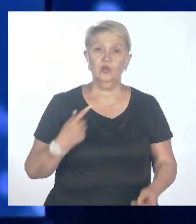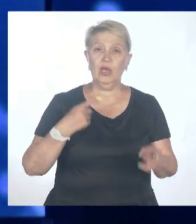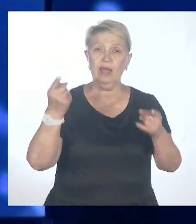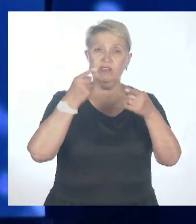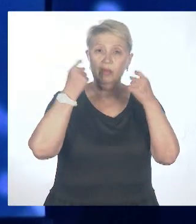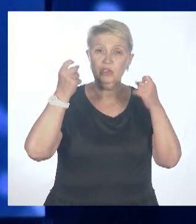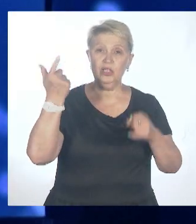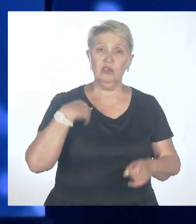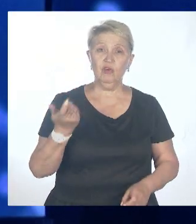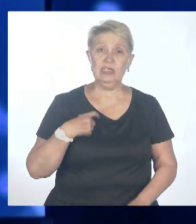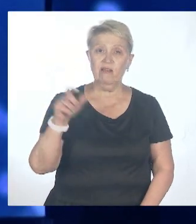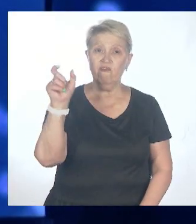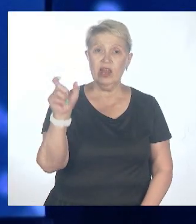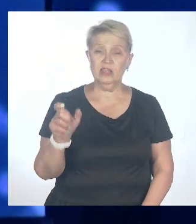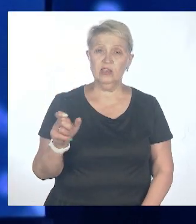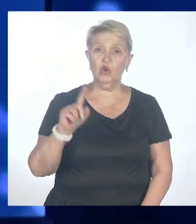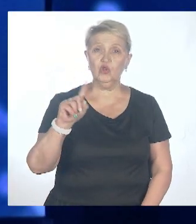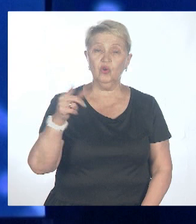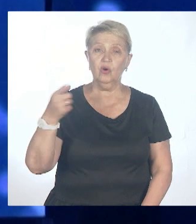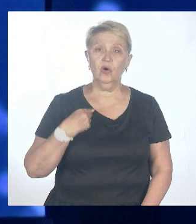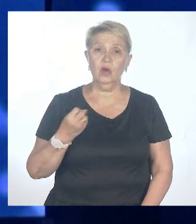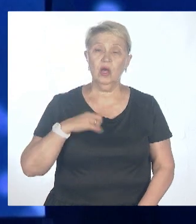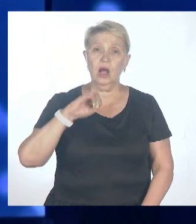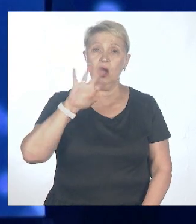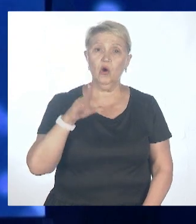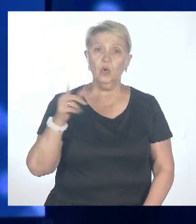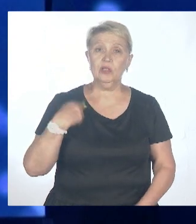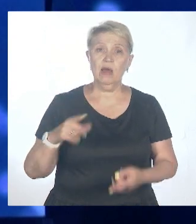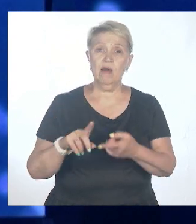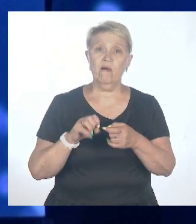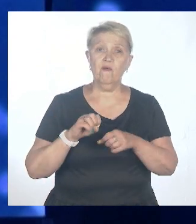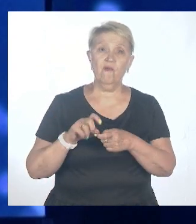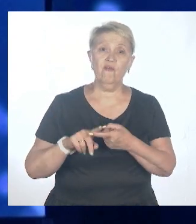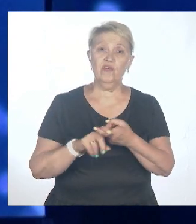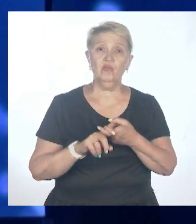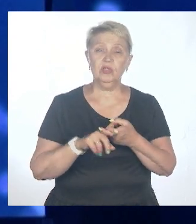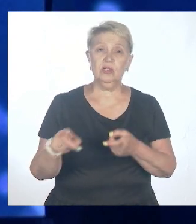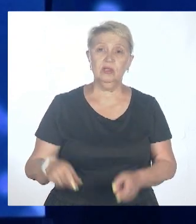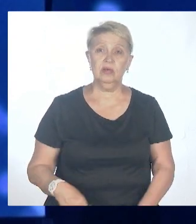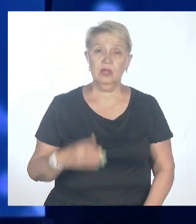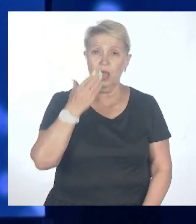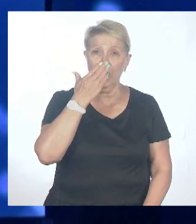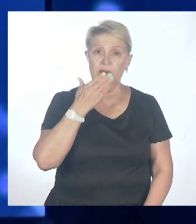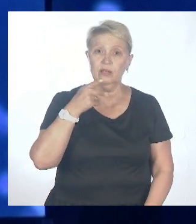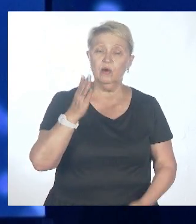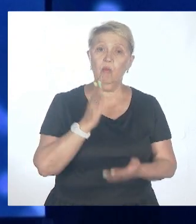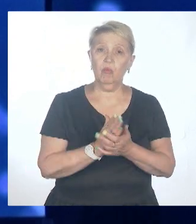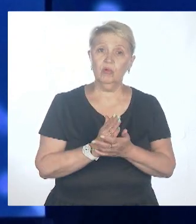ленте, что коронавирус летом в том числе в какой-то степени усугубят кондиционеры.